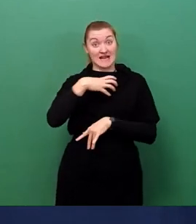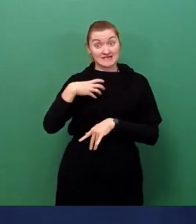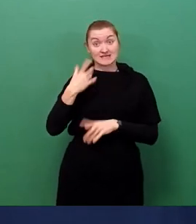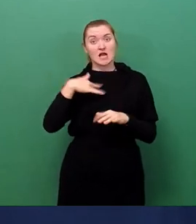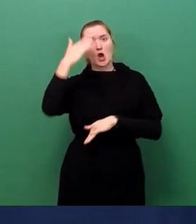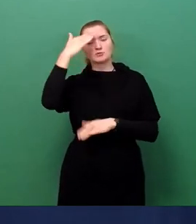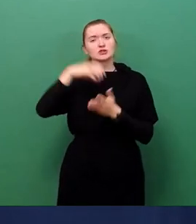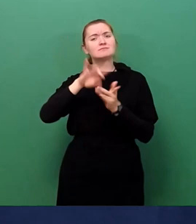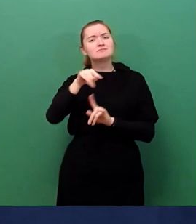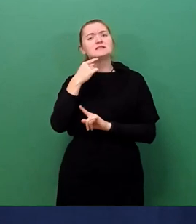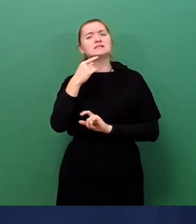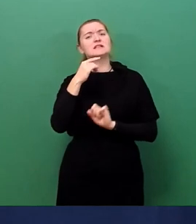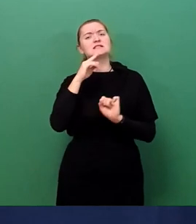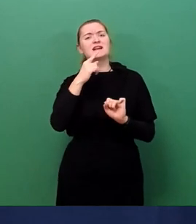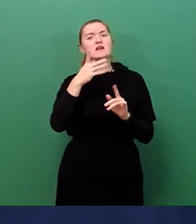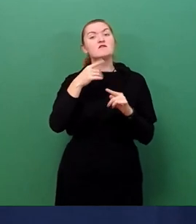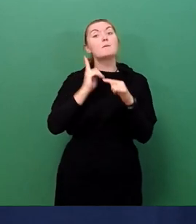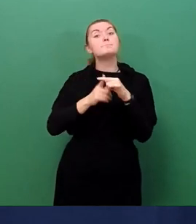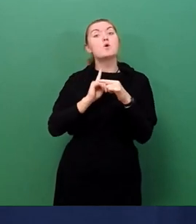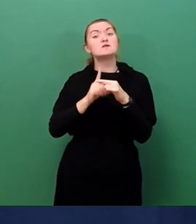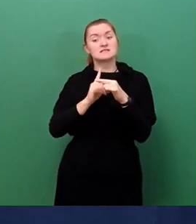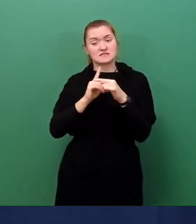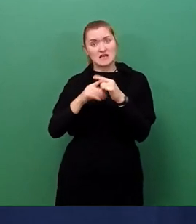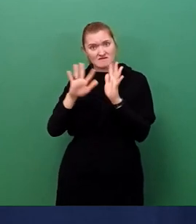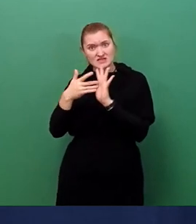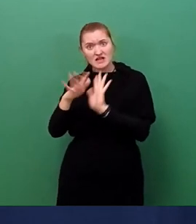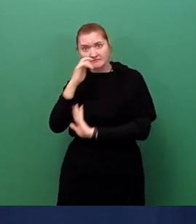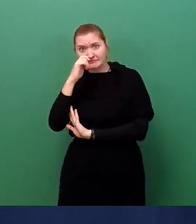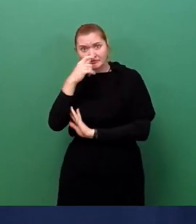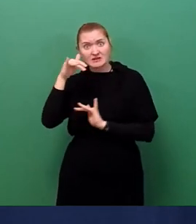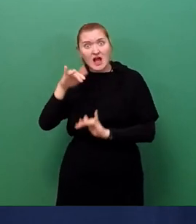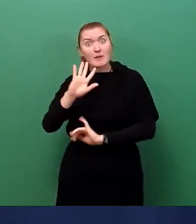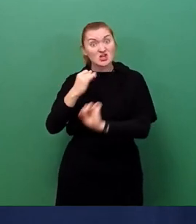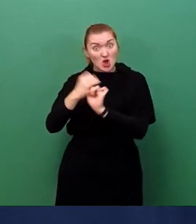positive getesteten Personen mit vollständiger Immunisierung es in Dresden insgesamt gegeben hat?